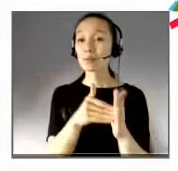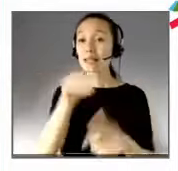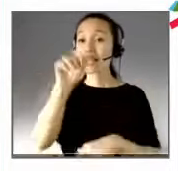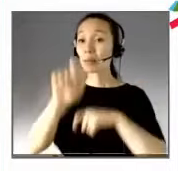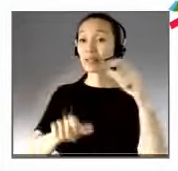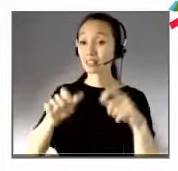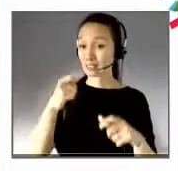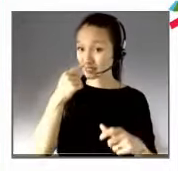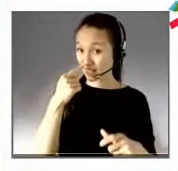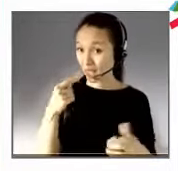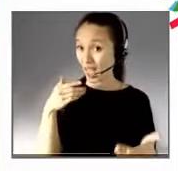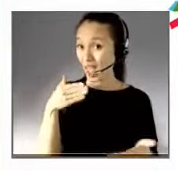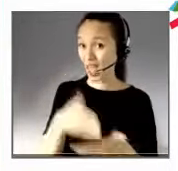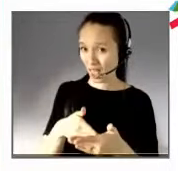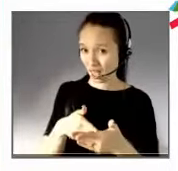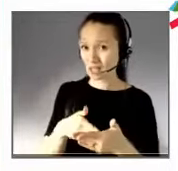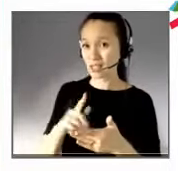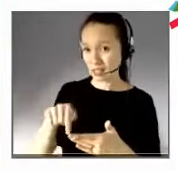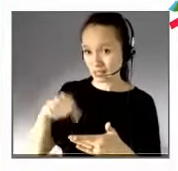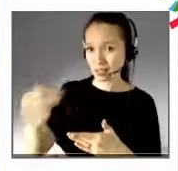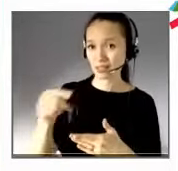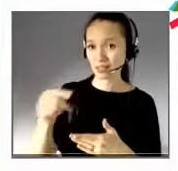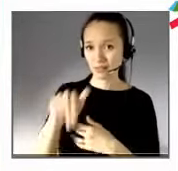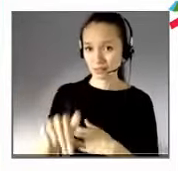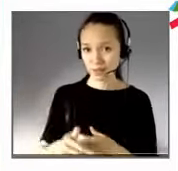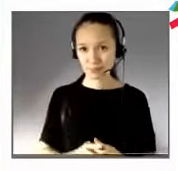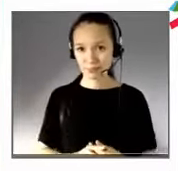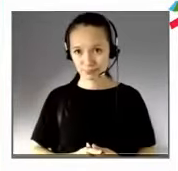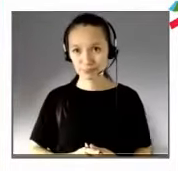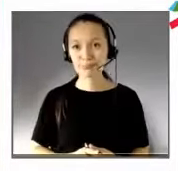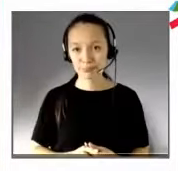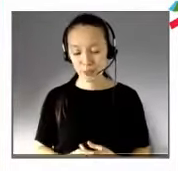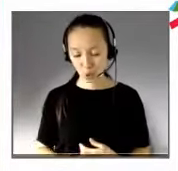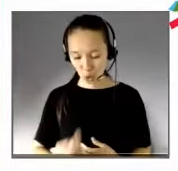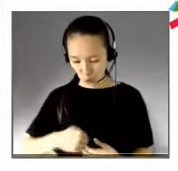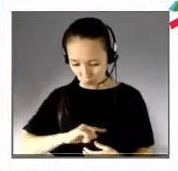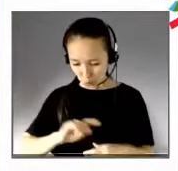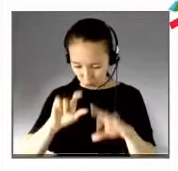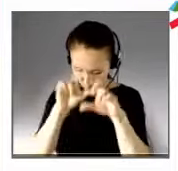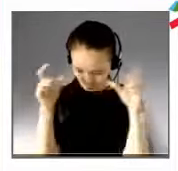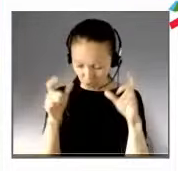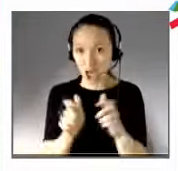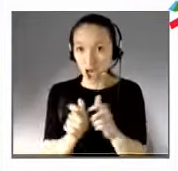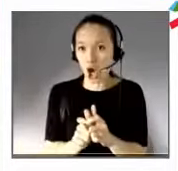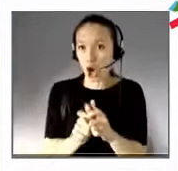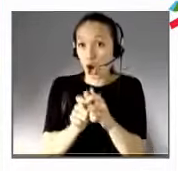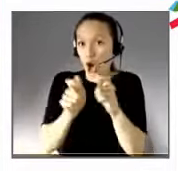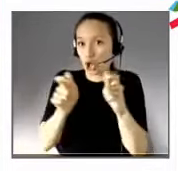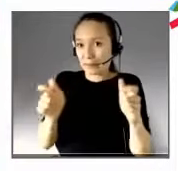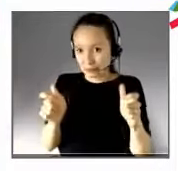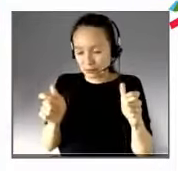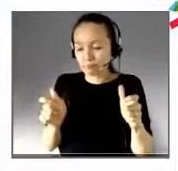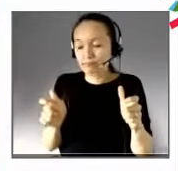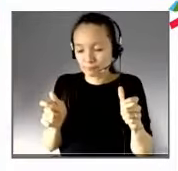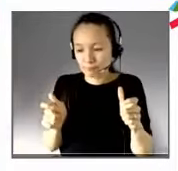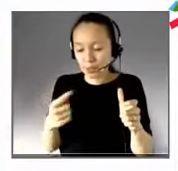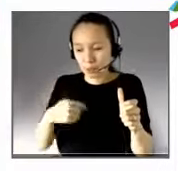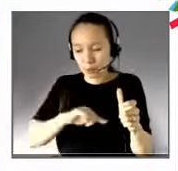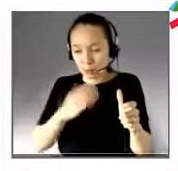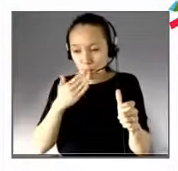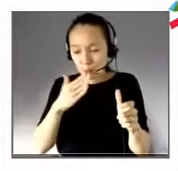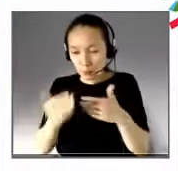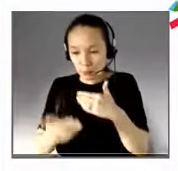Et alors, on commence à se dire mais comment nos grandes entreprises peuvent contribuer de manière extrêmement visible ? Et c'est extrêmement difficile en fait.